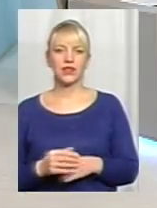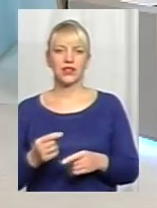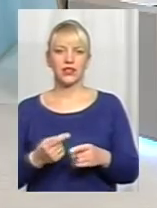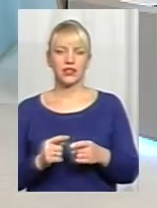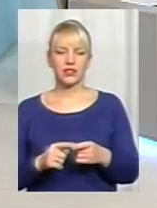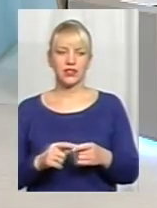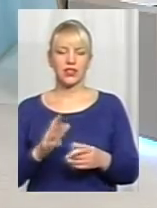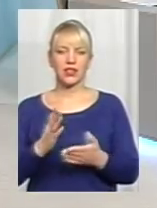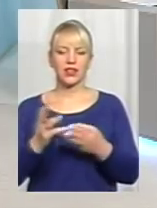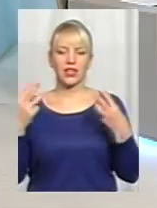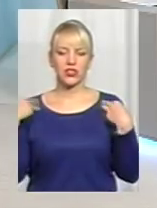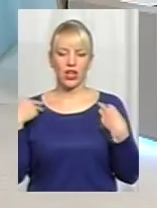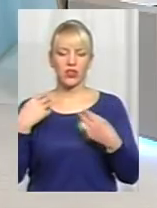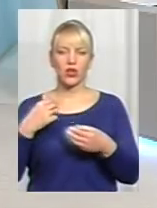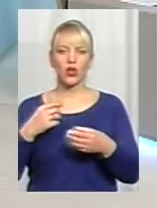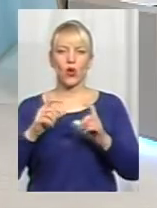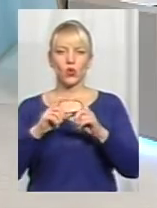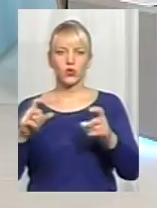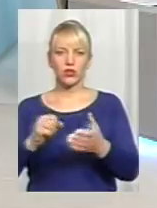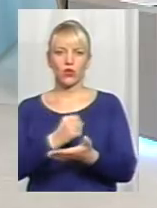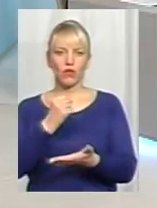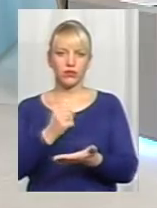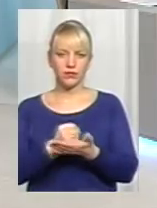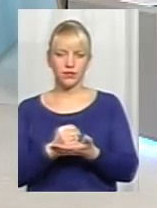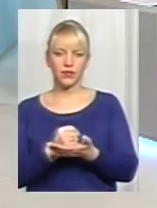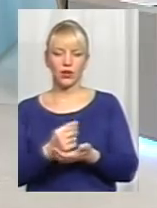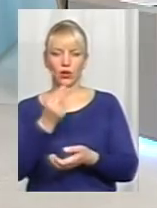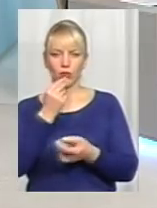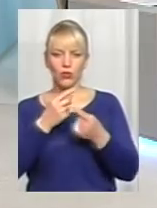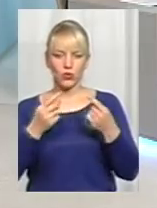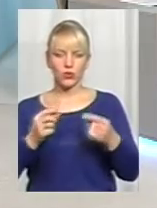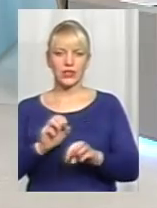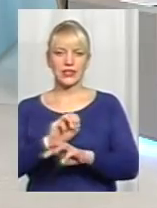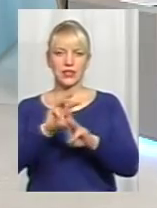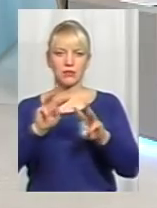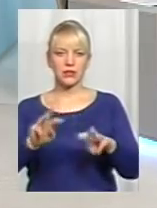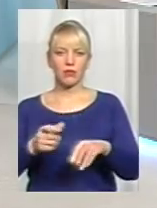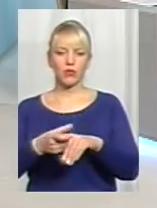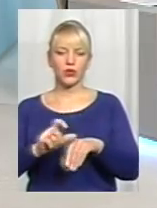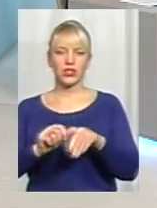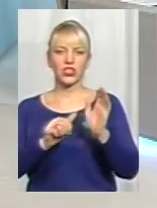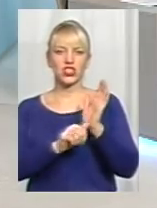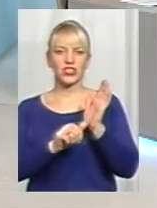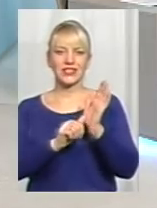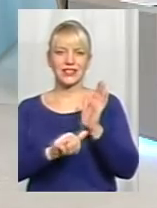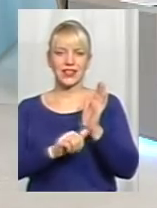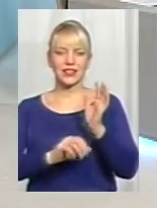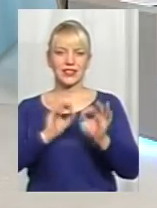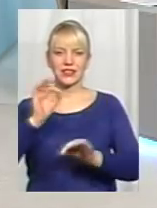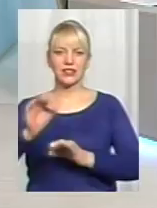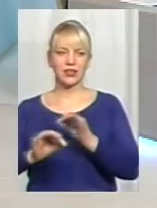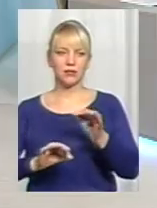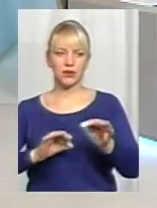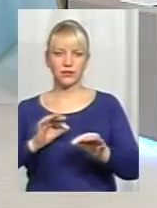згідно начальнику встанови, згідно якої подаються всі продукти. Продуктна встанова забезпечена понад на 60 діб. Це як